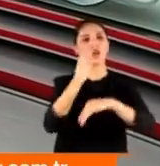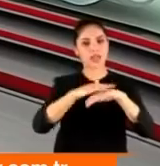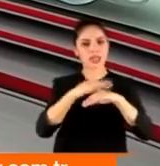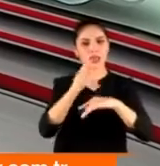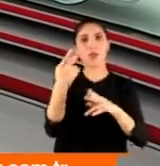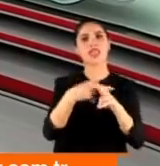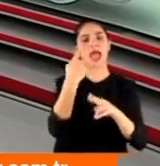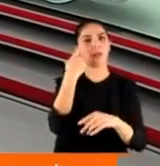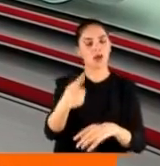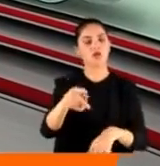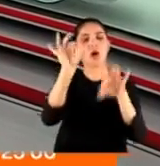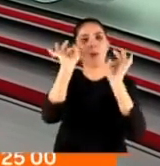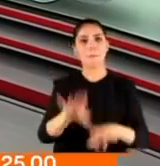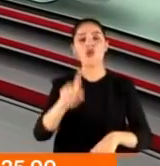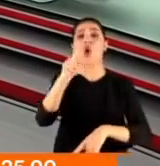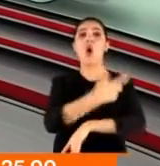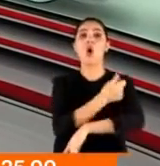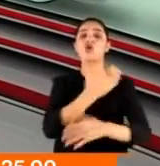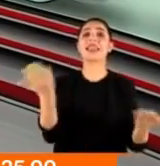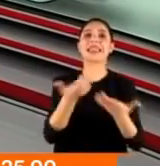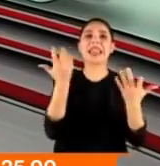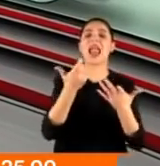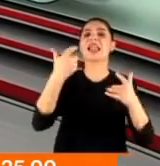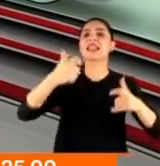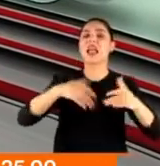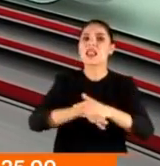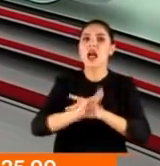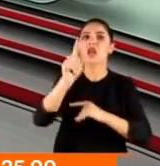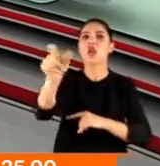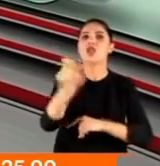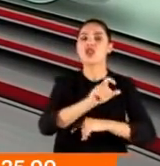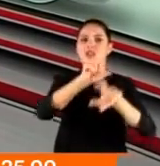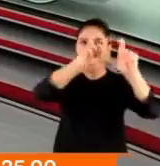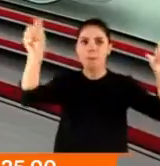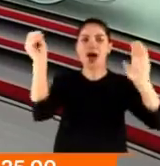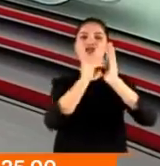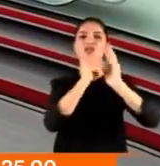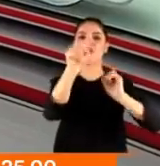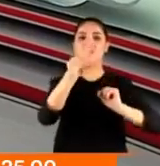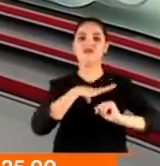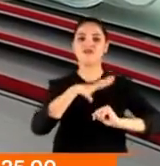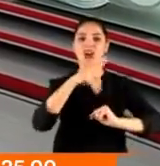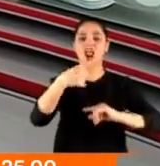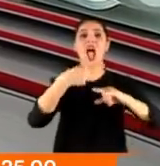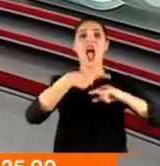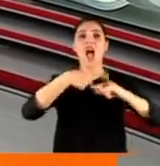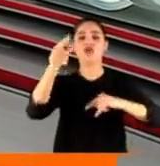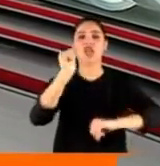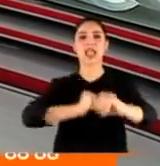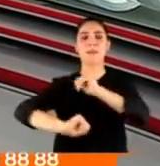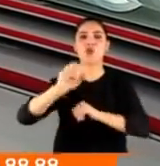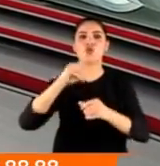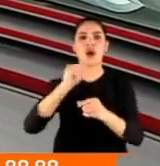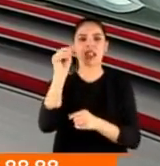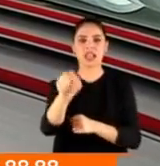deneme maksatlı. Peki o aşılar ne şartlarda nerede tutuluyor? Cevap aslında işte burada. Hacettepe Üniversitesi